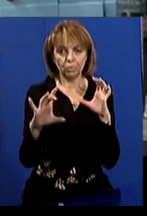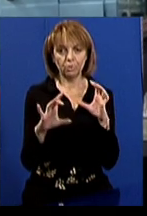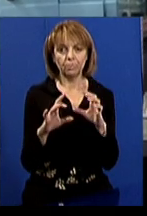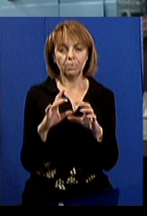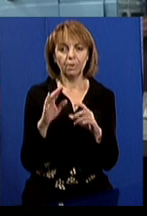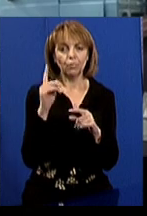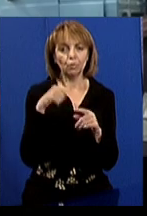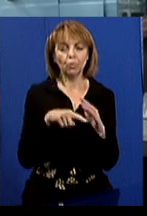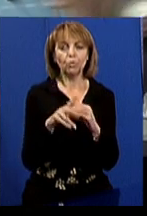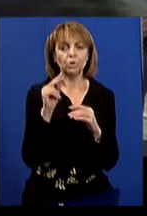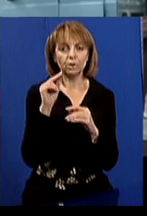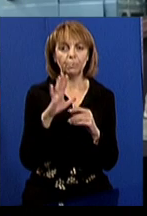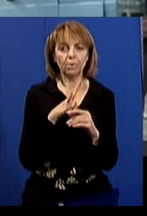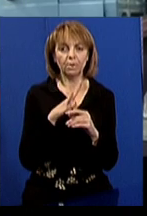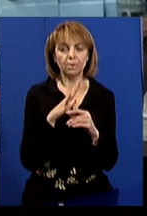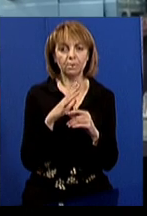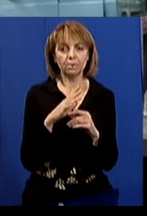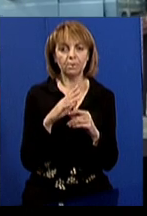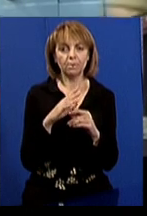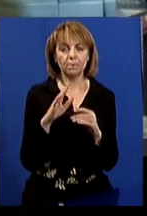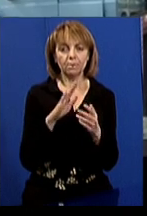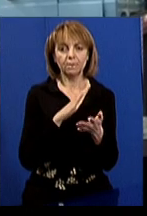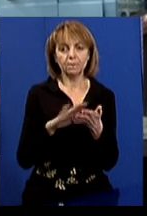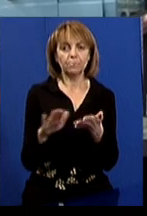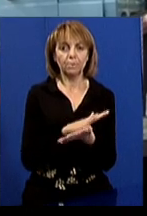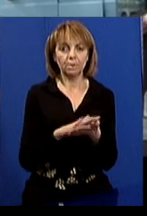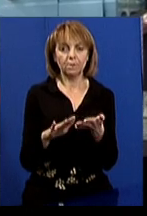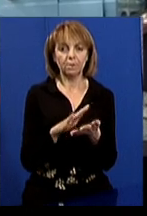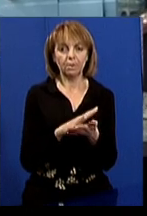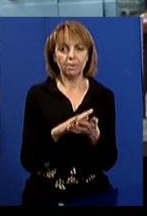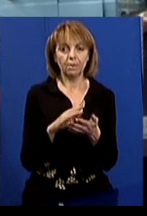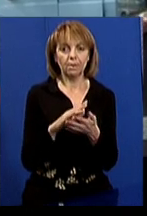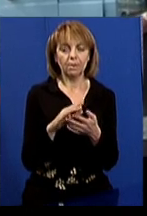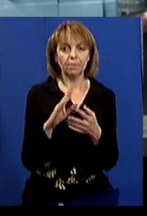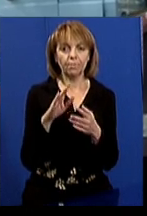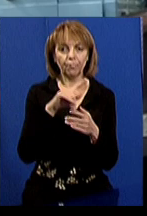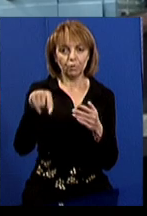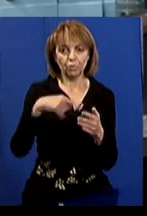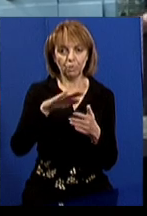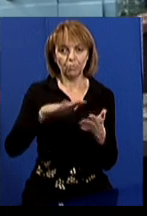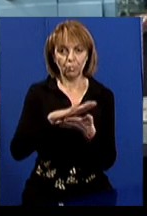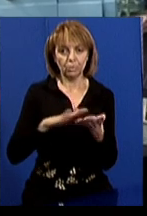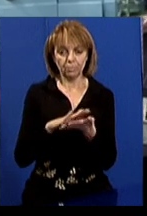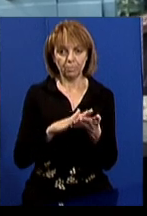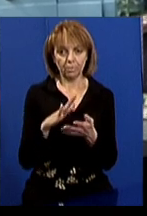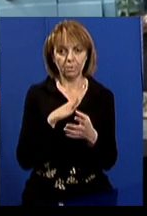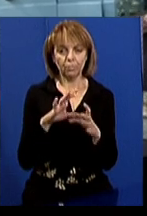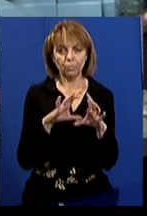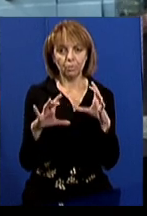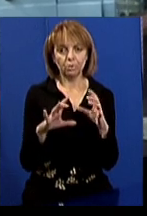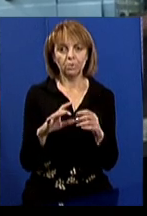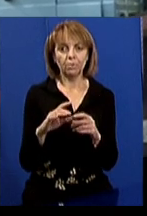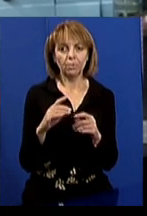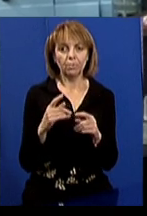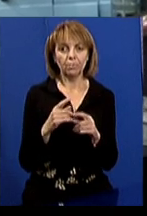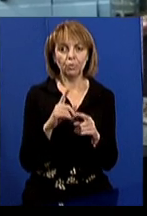числі була змита ця ємкість внутрішній сторони. мають на